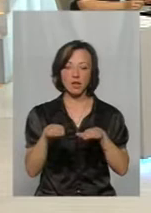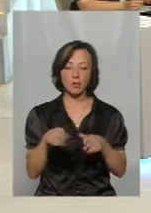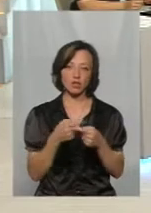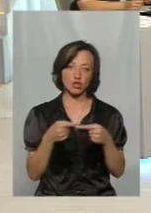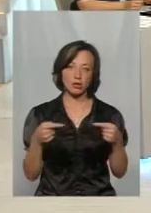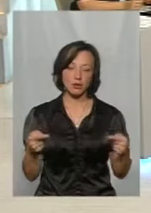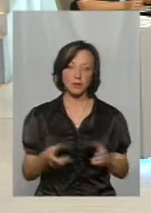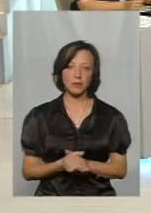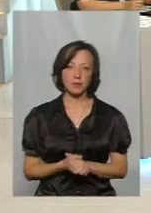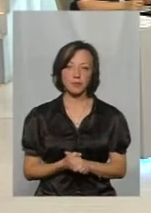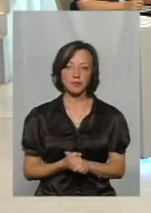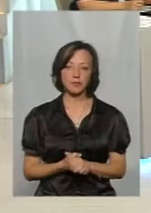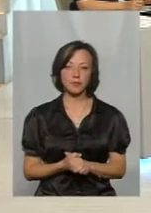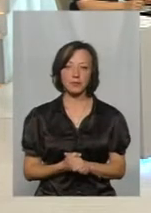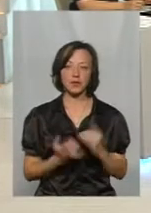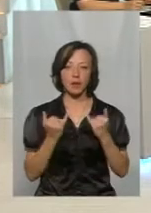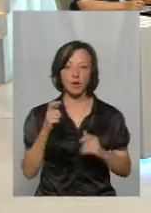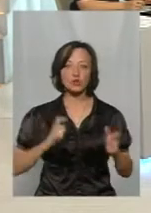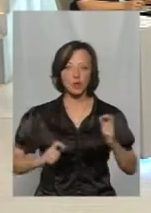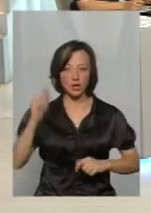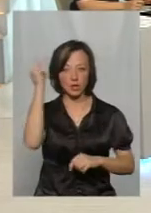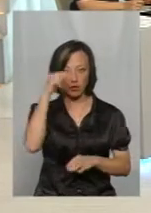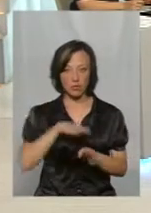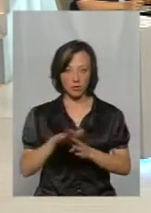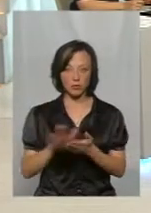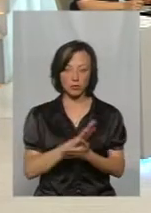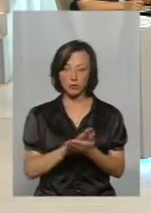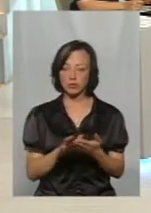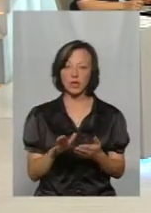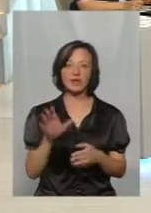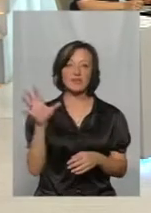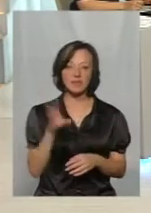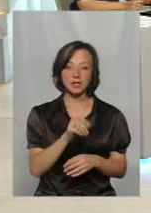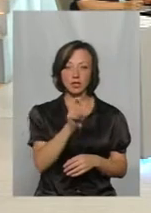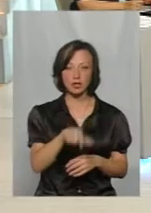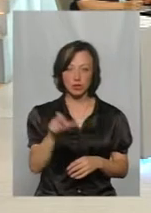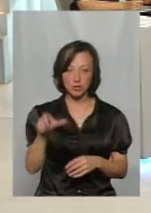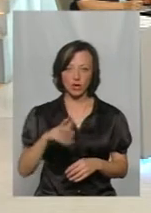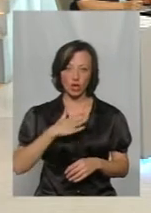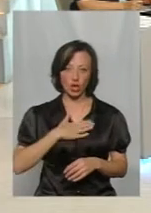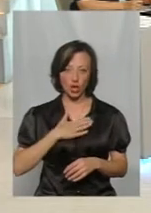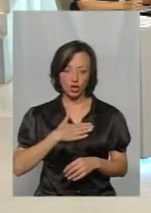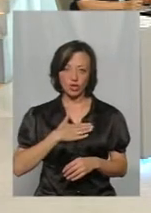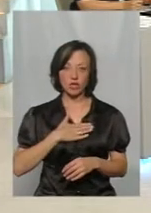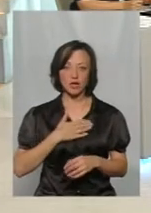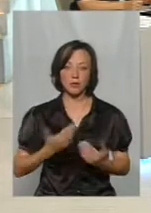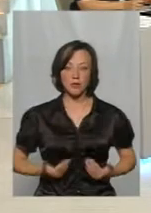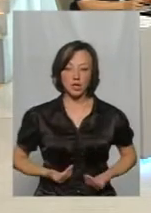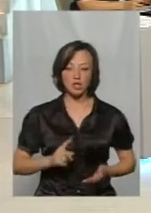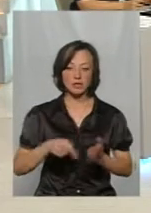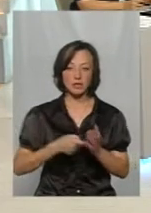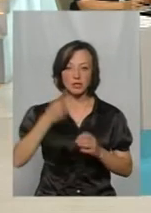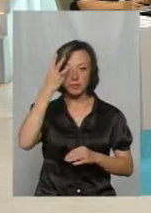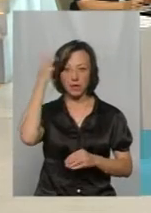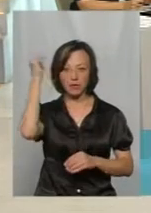безпосередньо на нашій території. Для студентів навчання повністю безкоштовно? Для слухачів, для всіх наших, саме мешканців міста